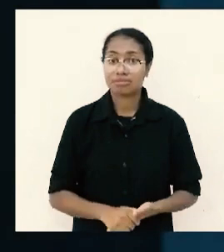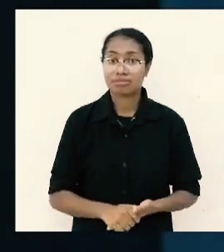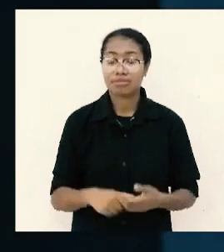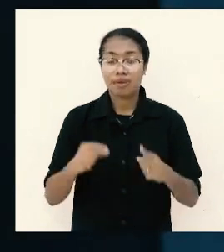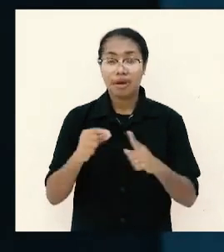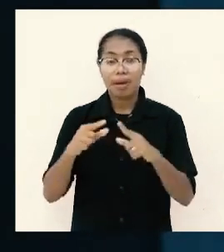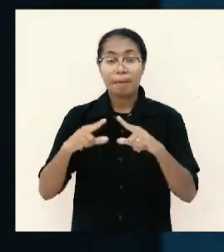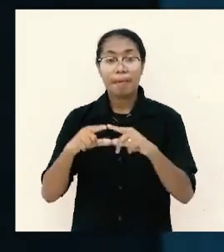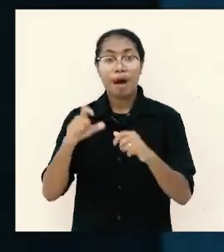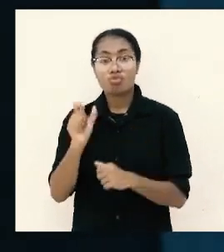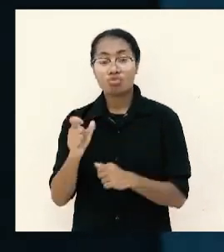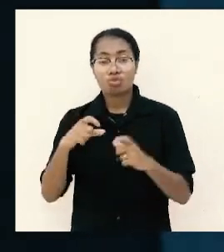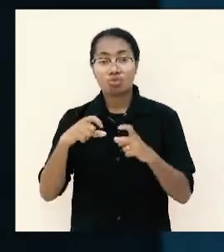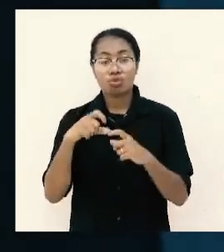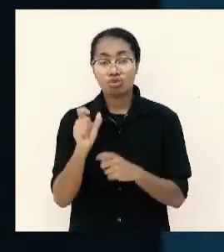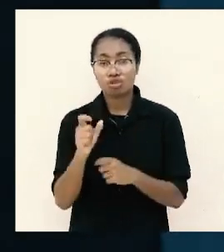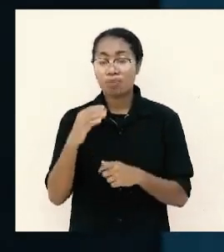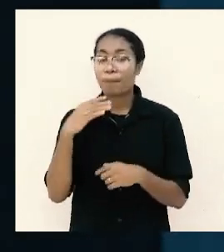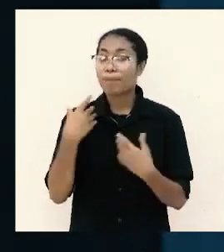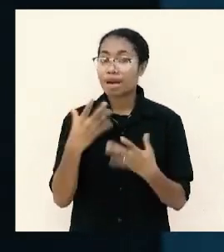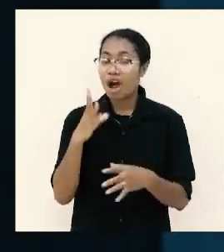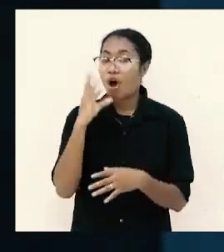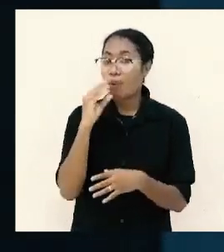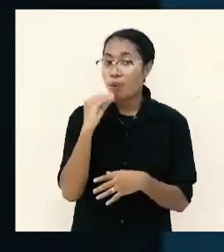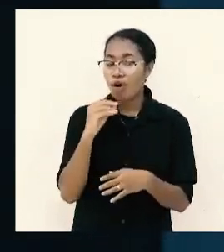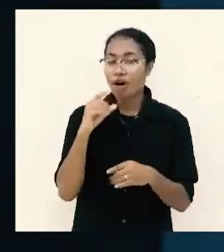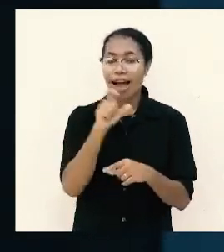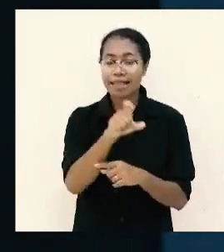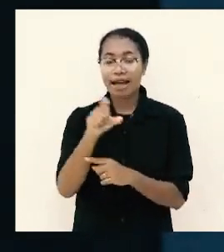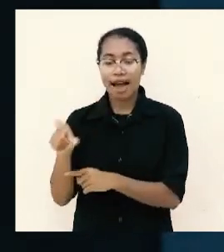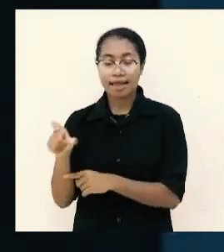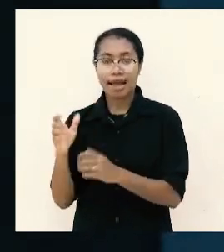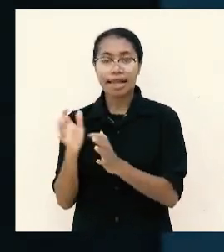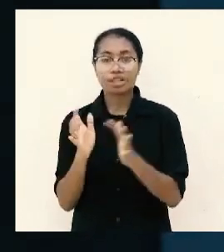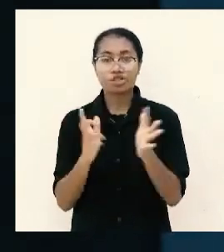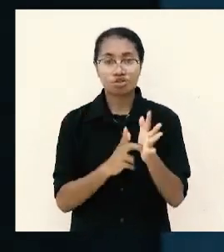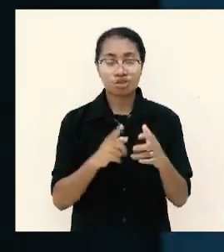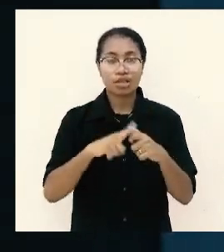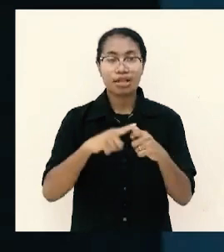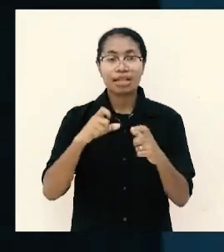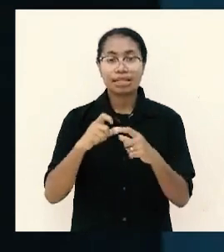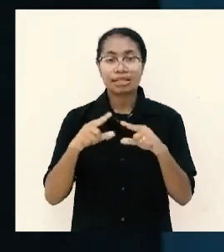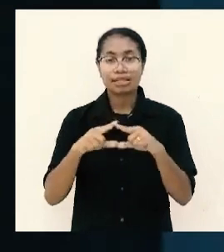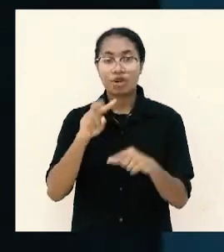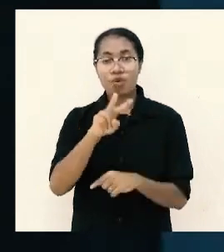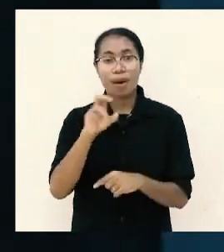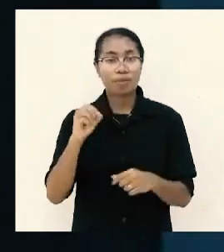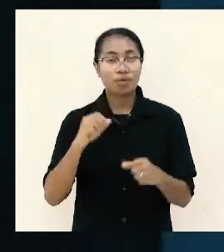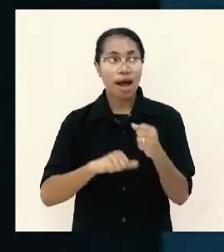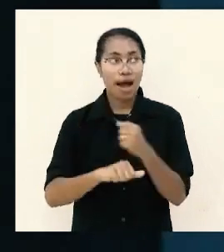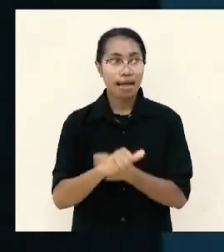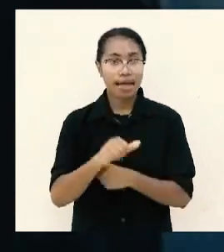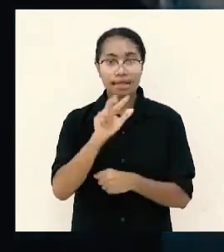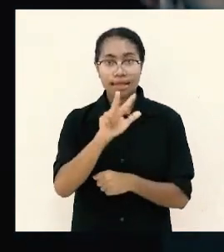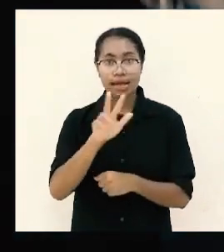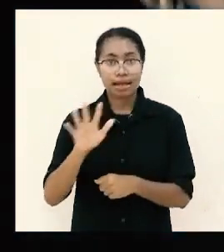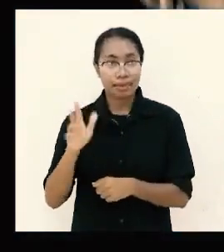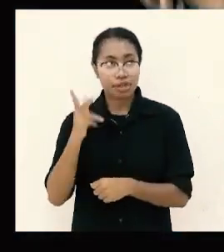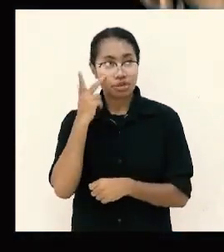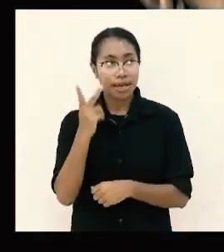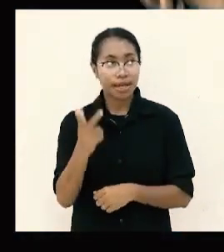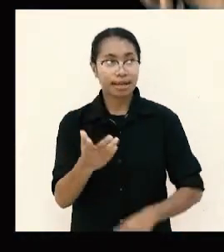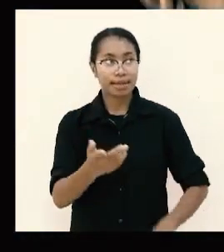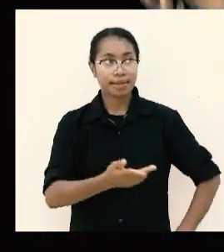pernah menyinggung kata-kata Yesus yang tidak ada di dalam Injil-Injil kisah 20 35 adalah lebih